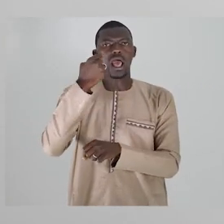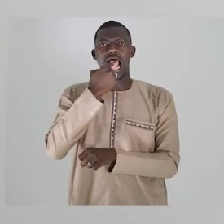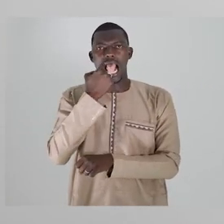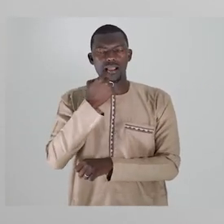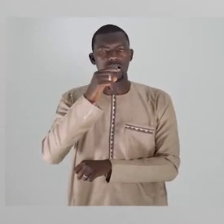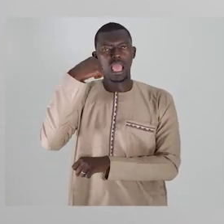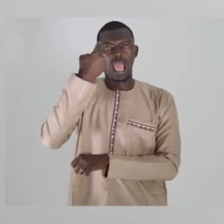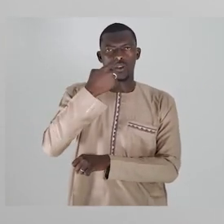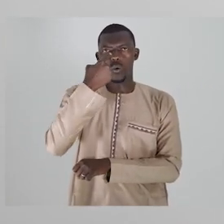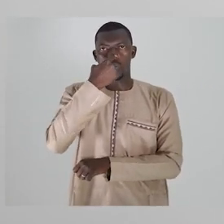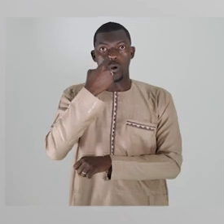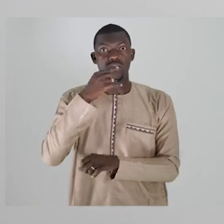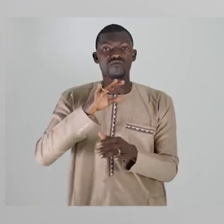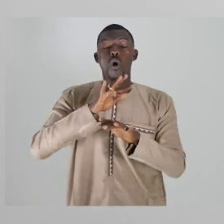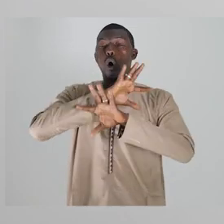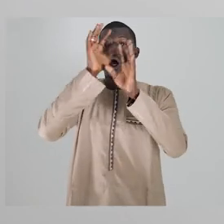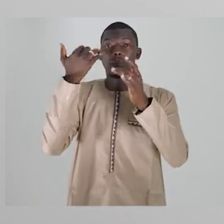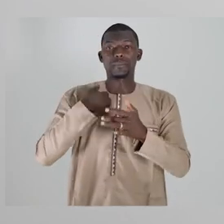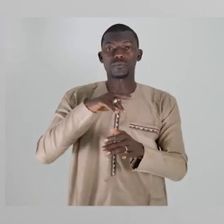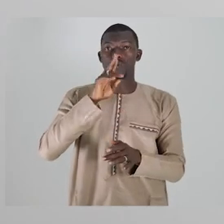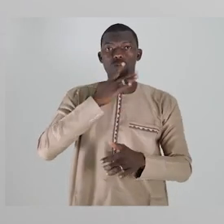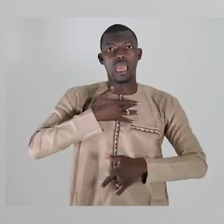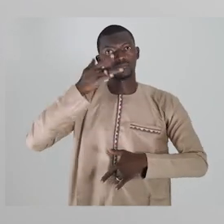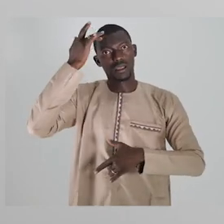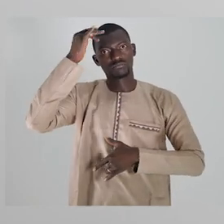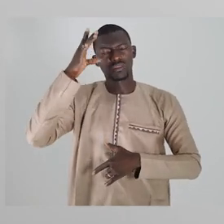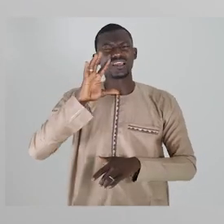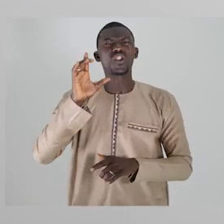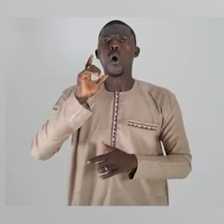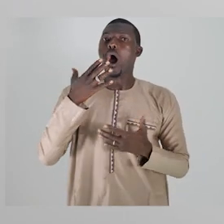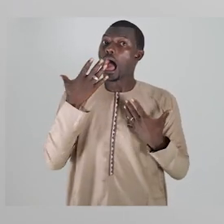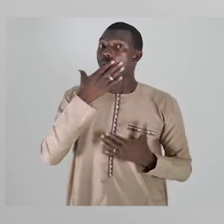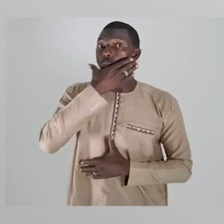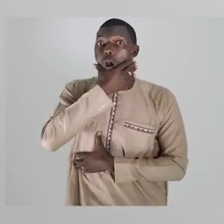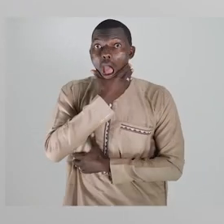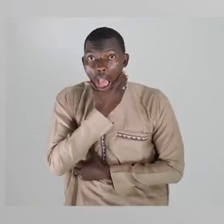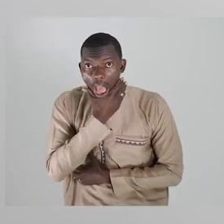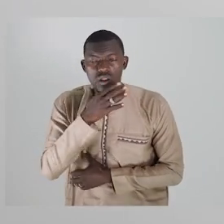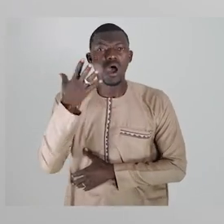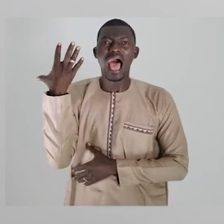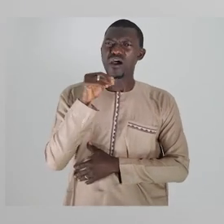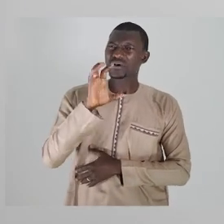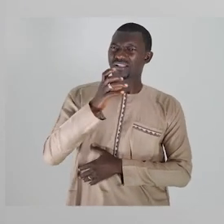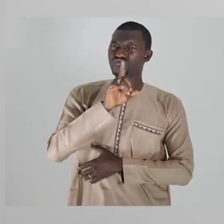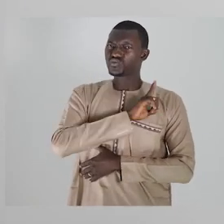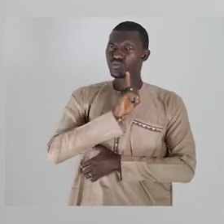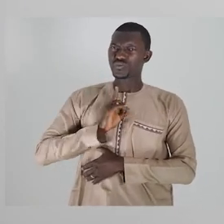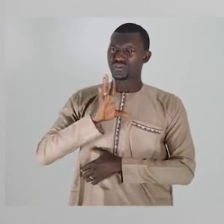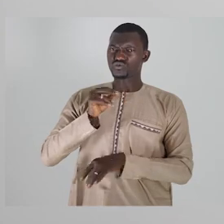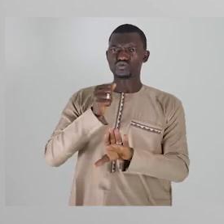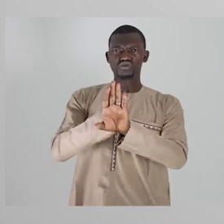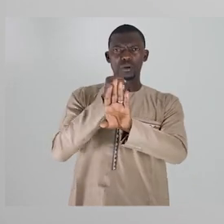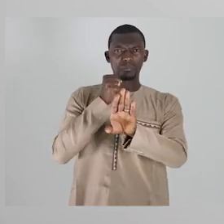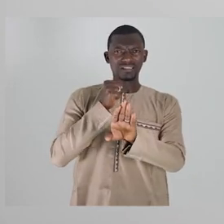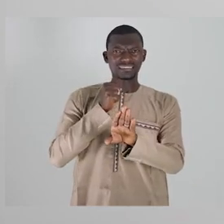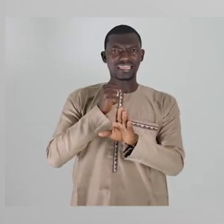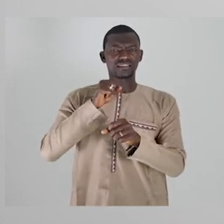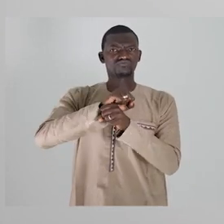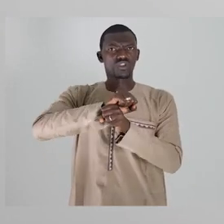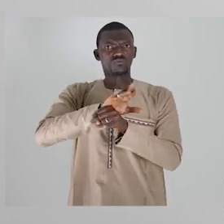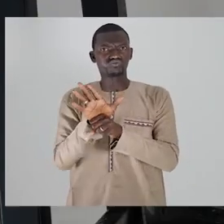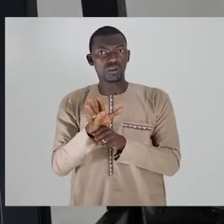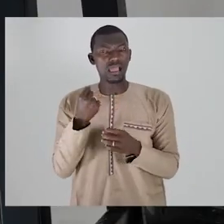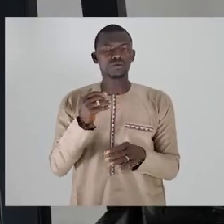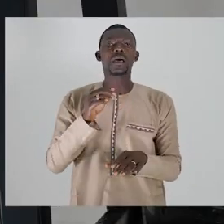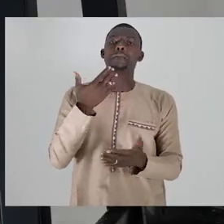ma e kine. Ngeto muandanta ala onyaw ondo nongka di no wawi du mfofude. Ahaa. Kuhono dandirite mwore menga okruona